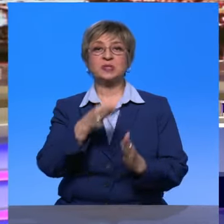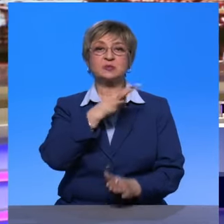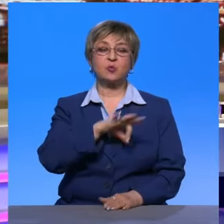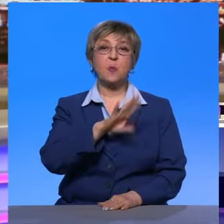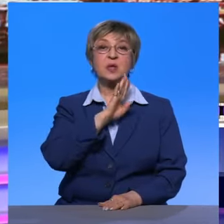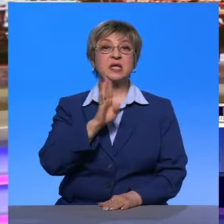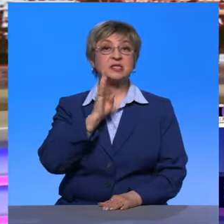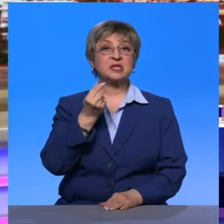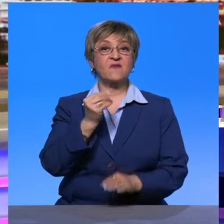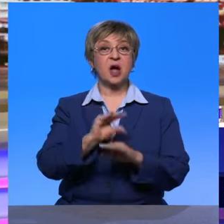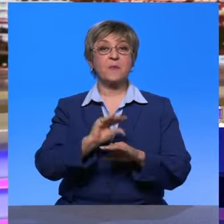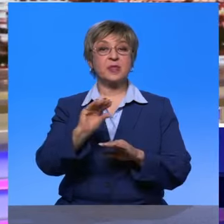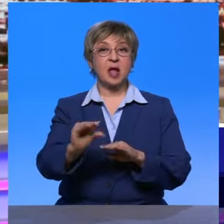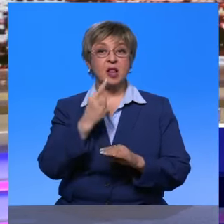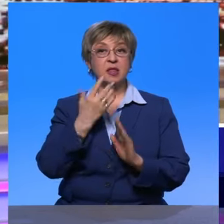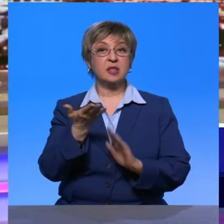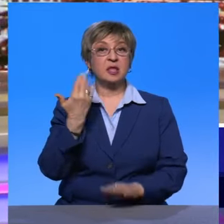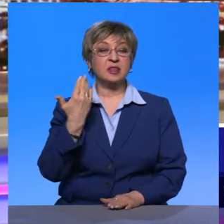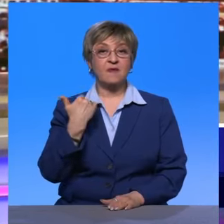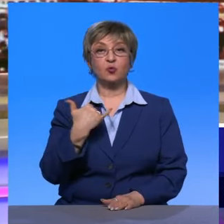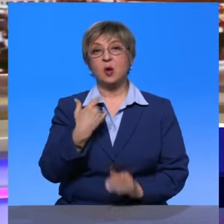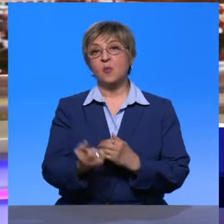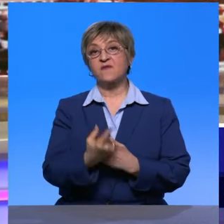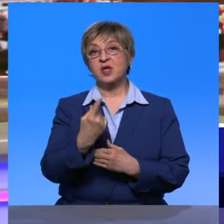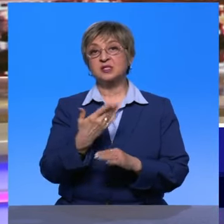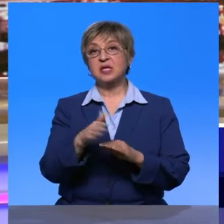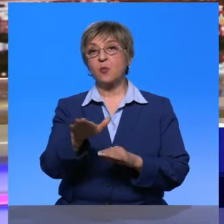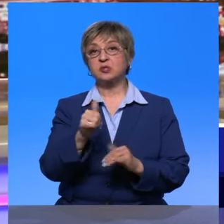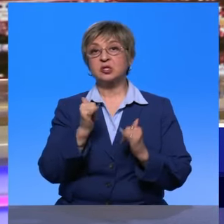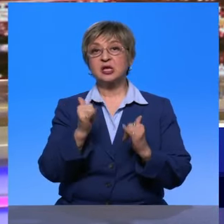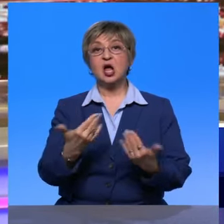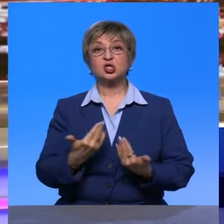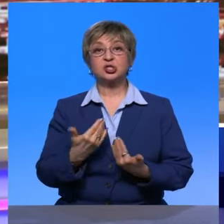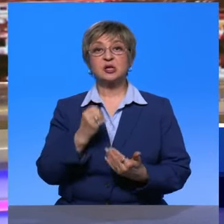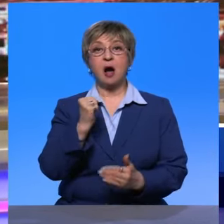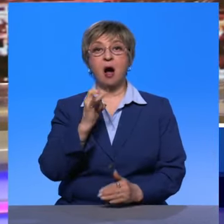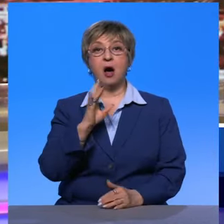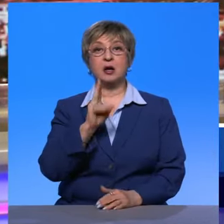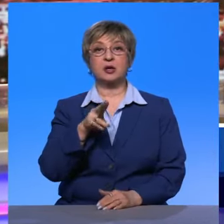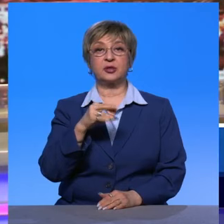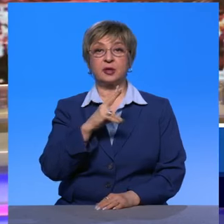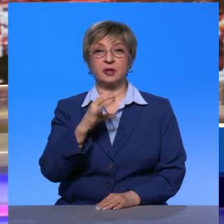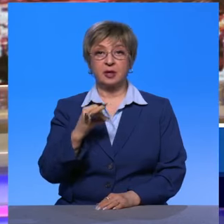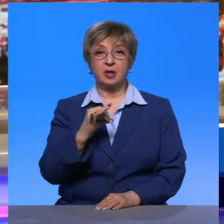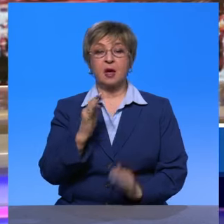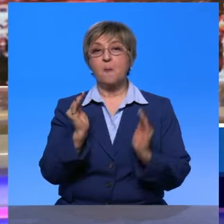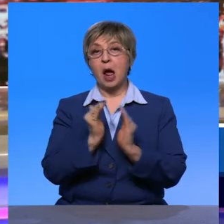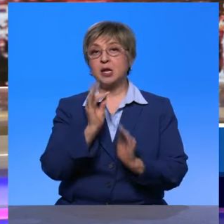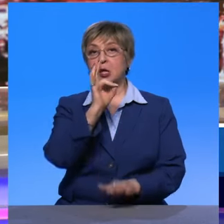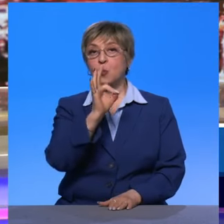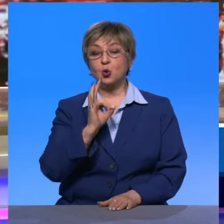капитала и так далее. Вот совсем недавно у нас появилась еще ипотека для жителей арктических регионов под небольшой процент.